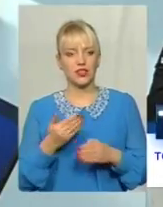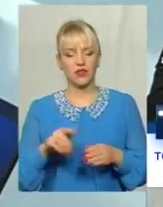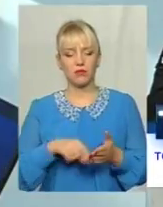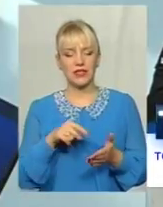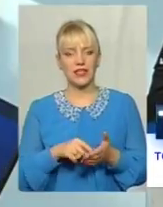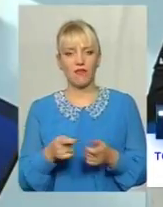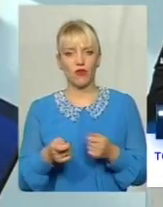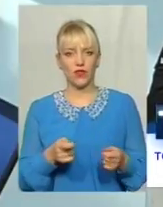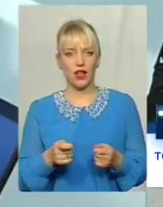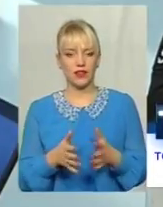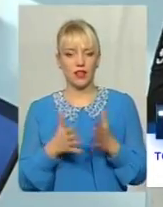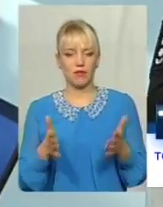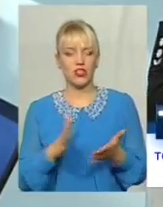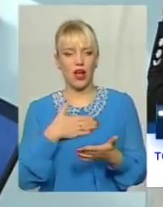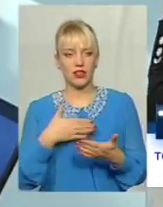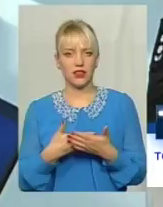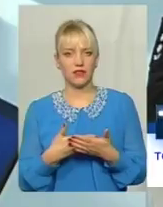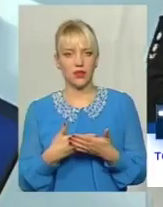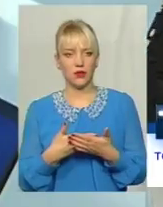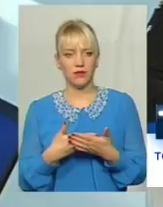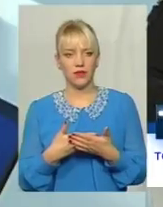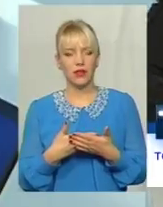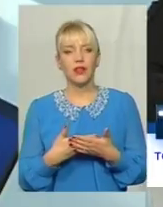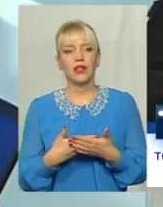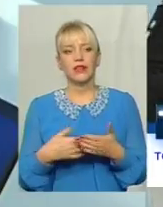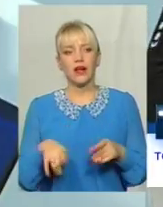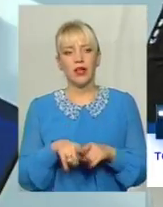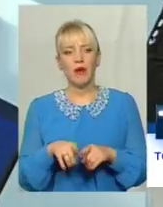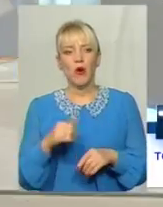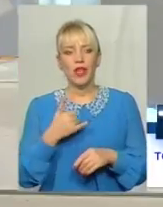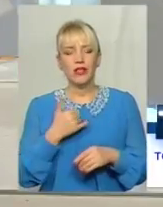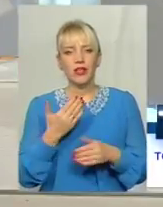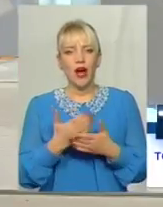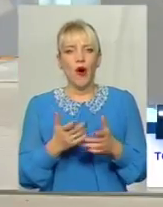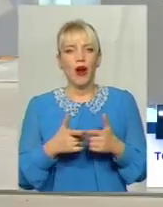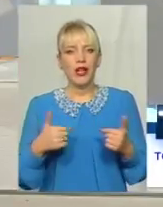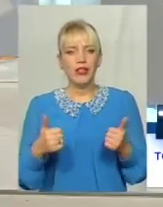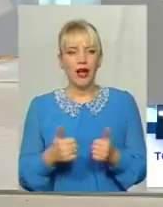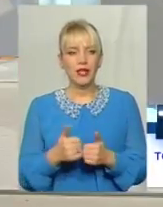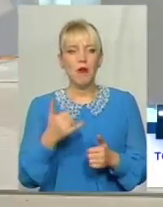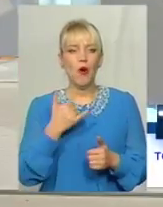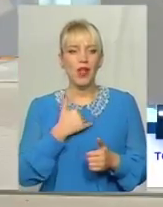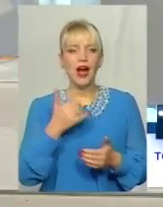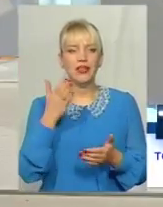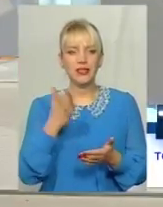Найбільш активними такими в нас організаціями в нас є